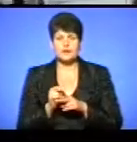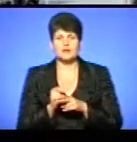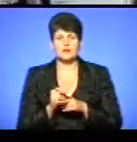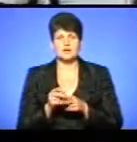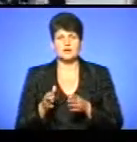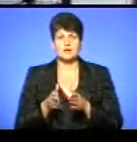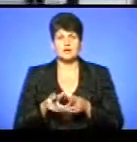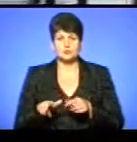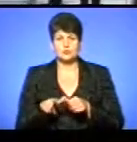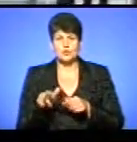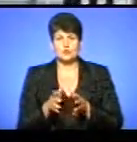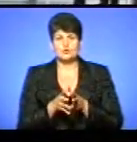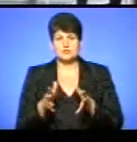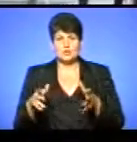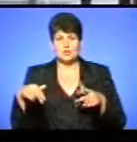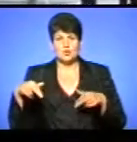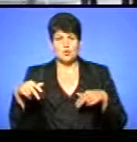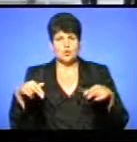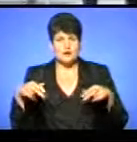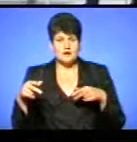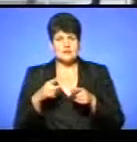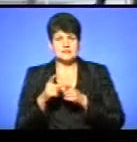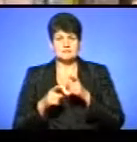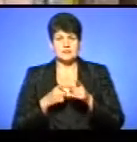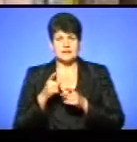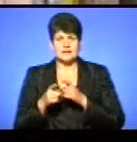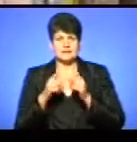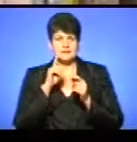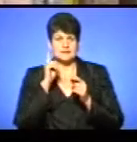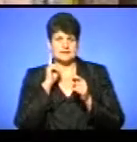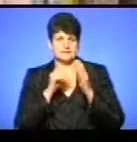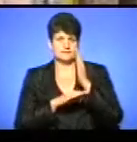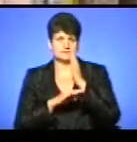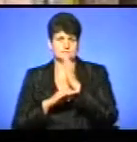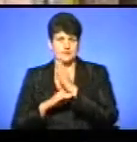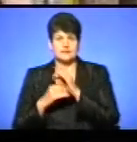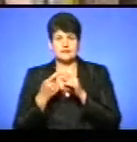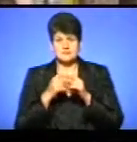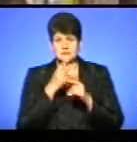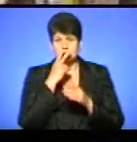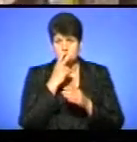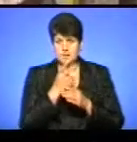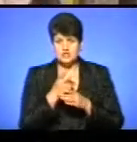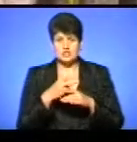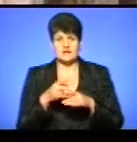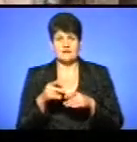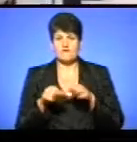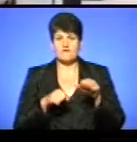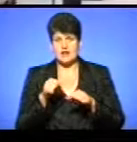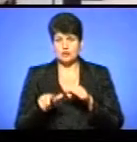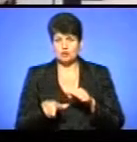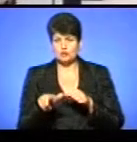розширили тротуар, змінили зелене насадження. На цих кадрах ми також бачимо велодоріжку, 5